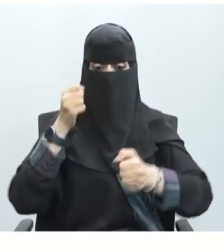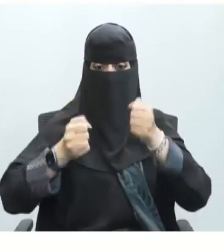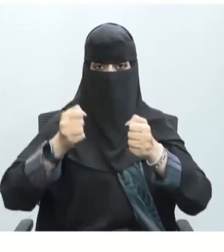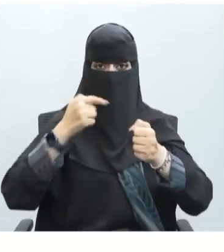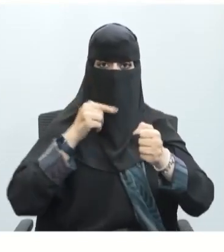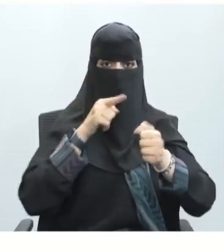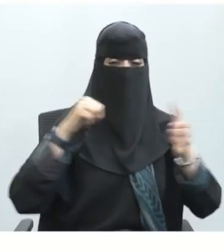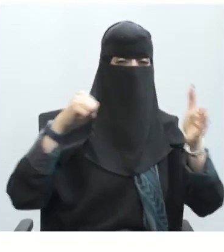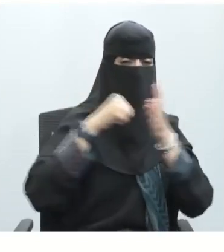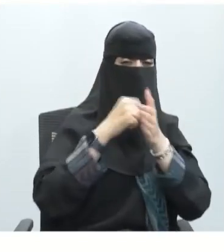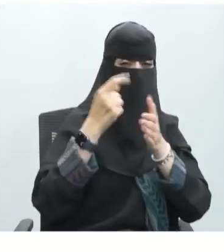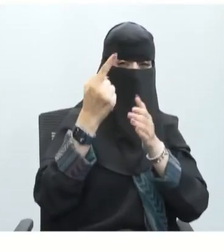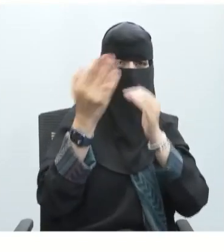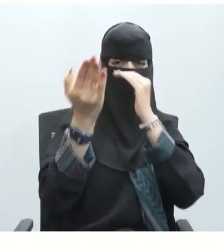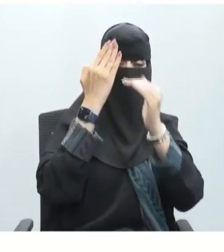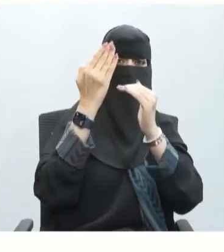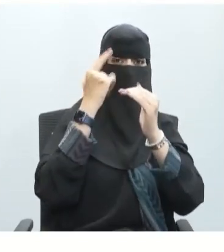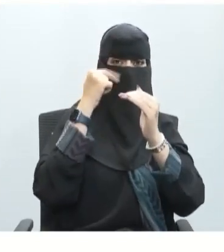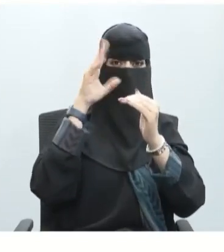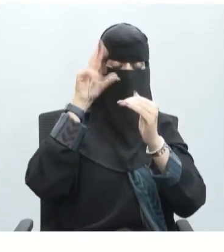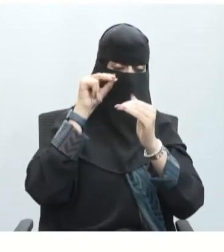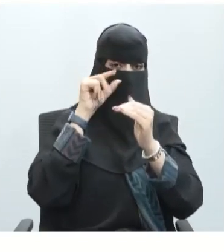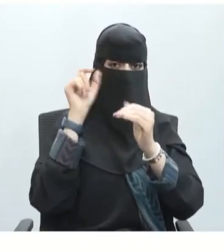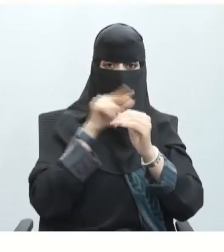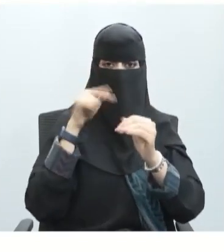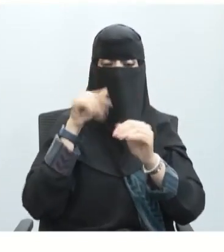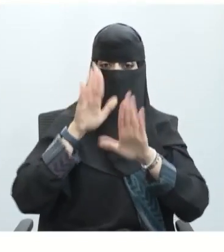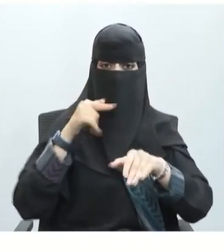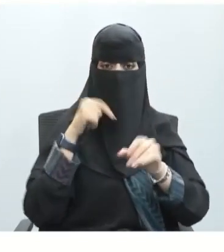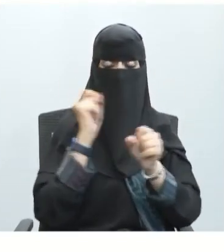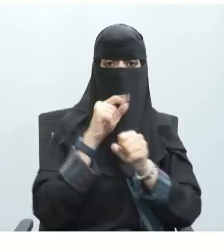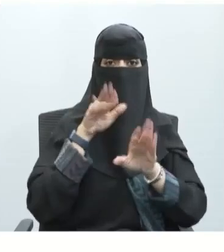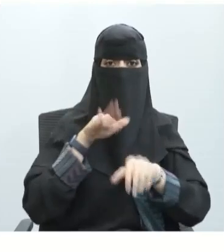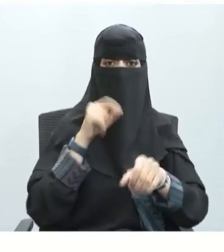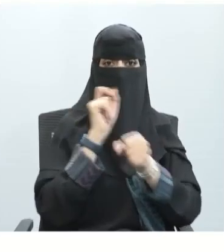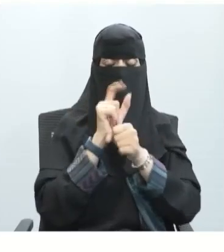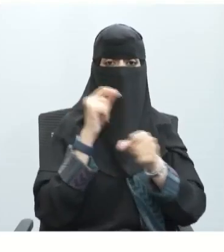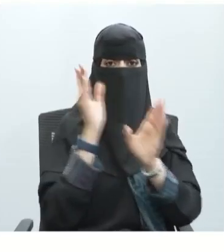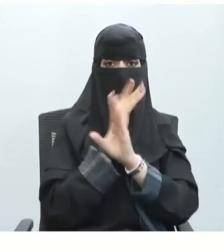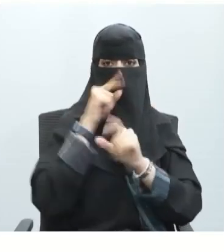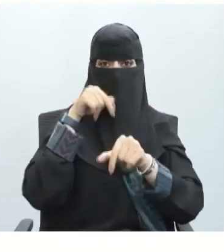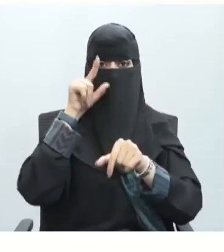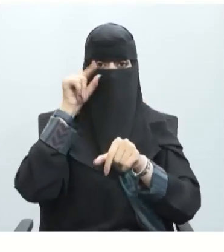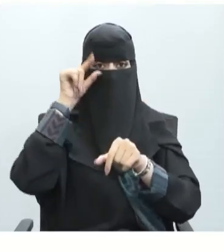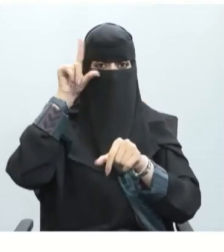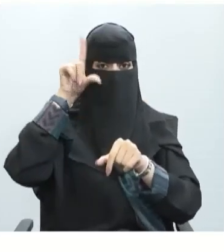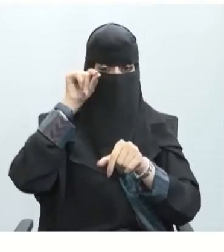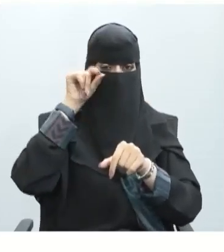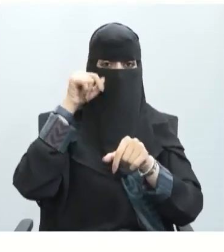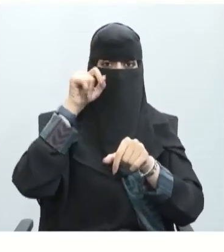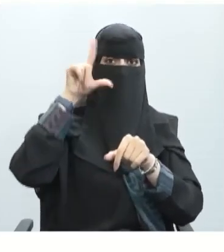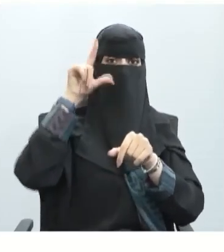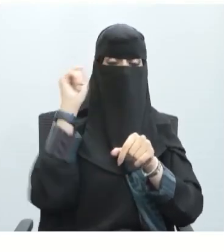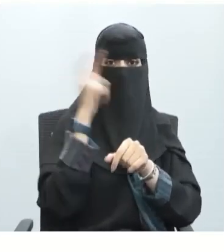يوما ثم نصطدم شيئا بالزجاج أمامك لقد رمشت عيناك يحدث رد الفعل المنعكس لرمش العين عندما تغلق جفون العين ثم